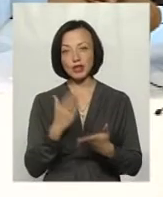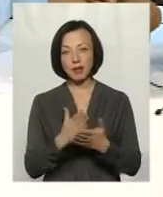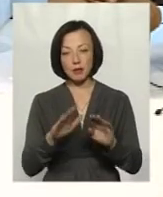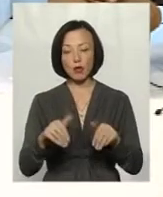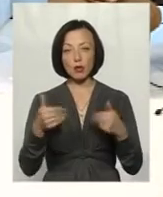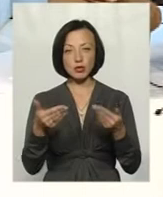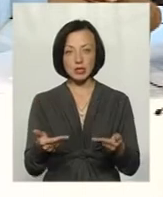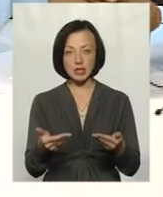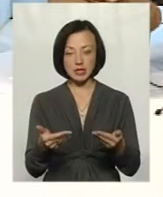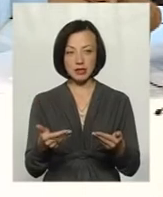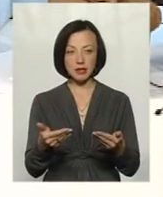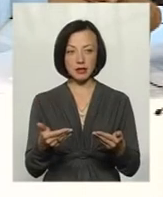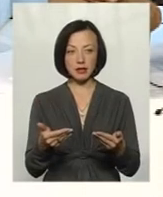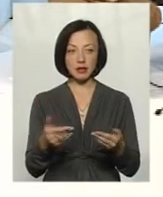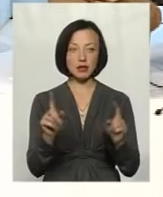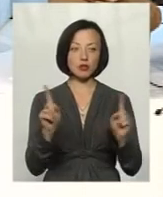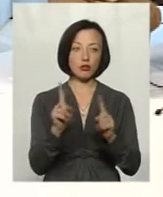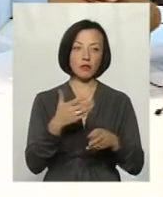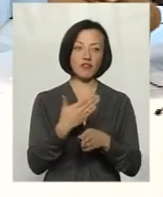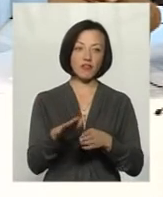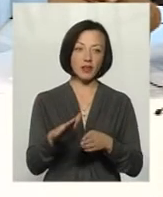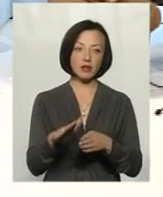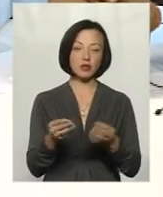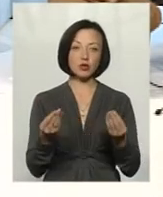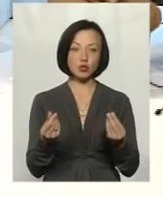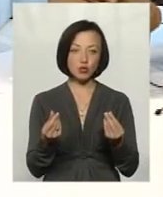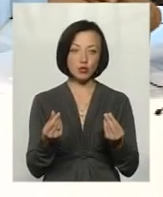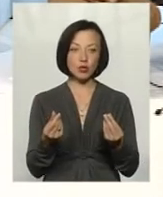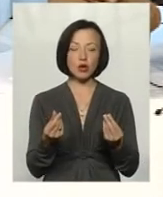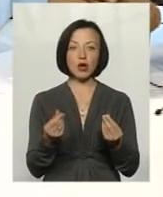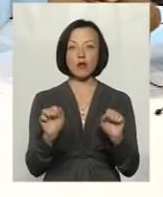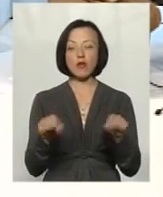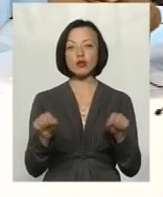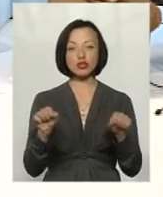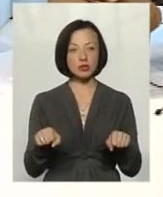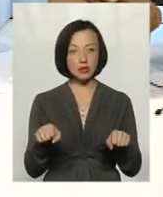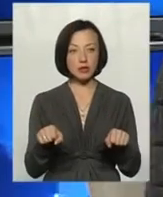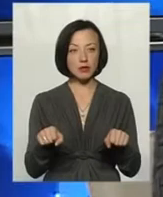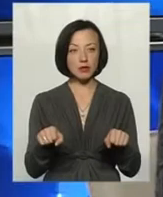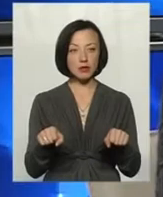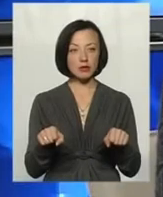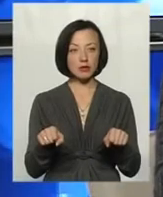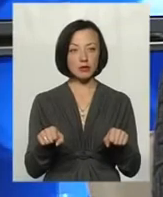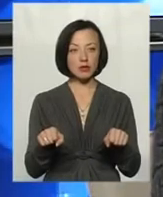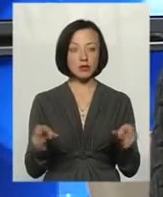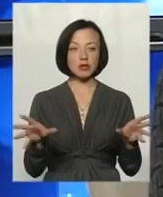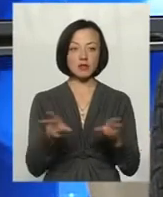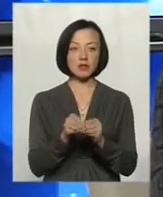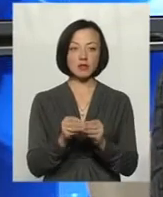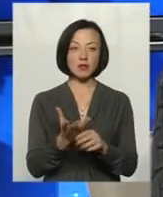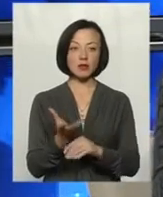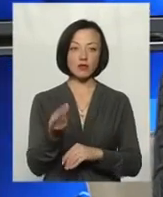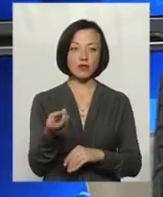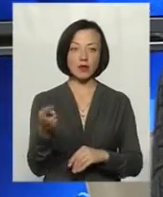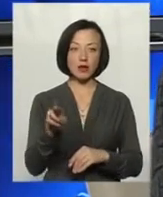пропозиції, принаймні, щоб виділити якусь певну суму на якийсь чи можливий постій фінансовий? Пропозиції